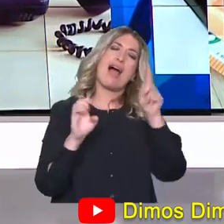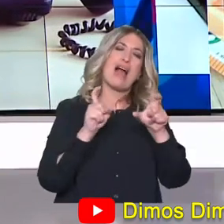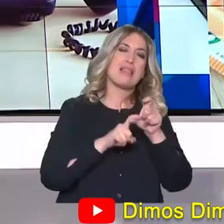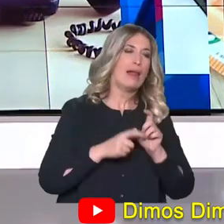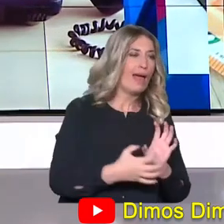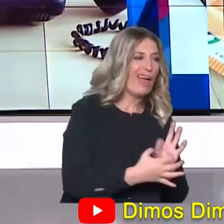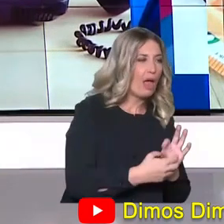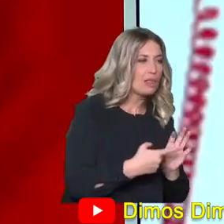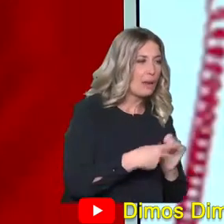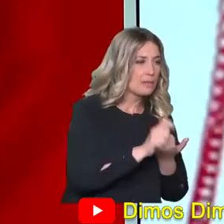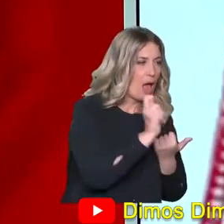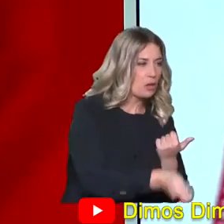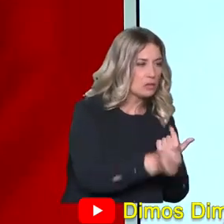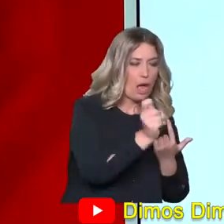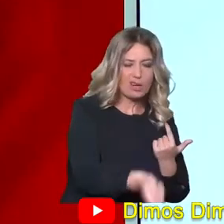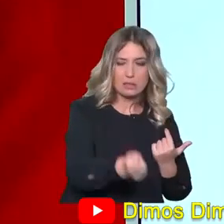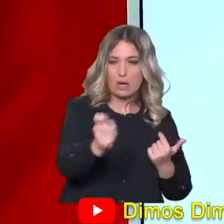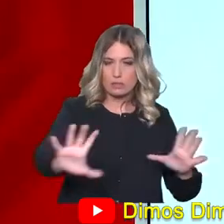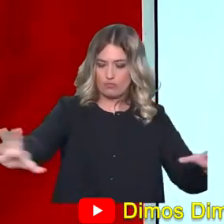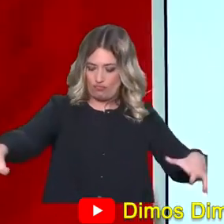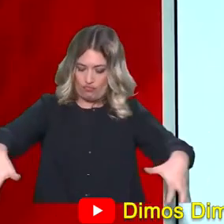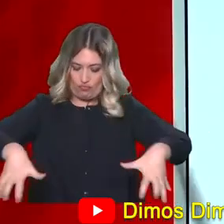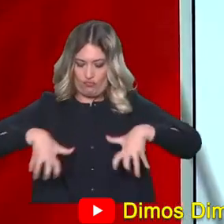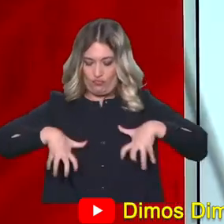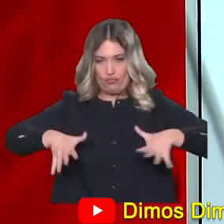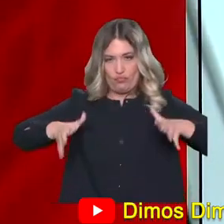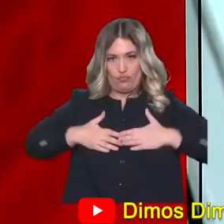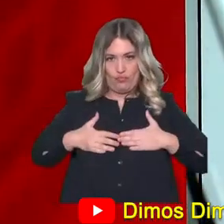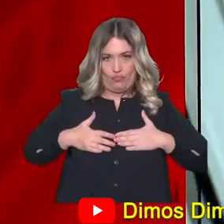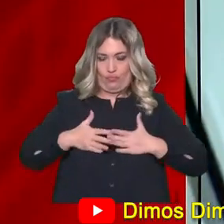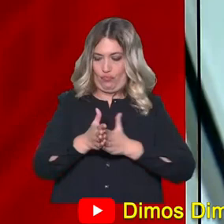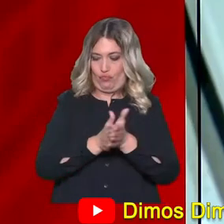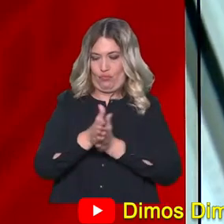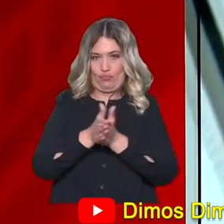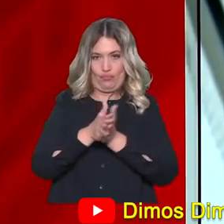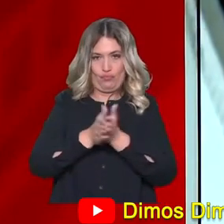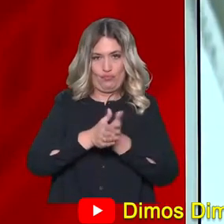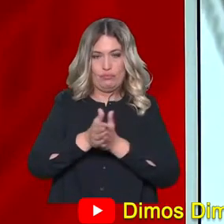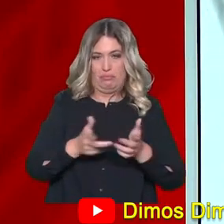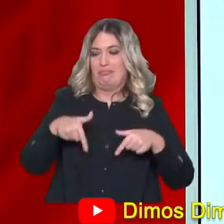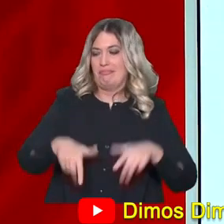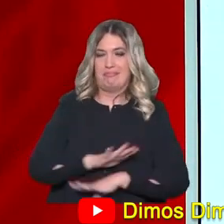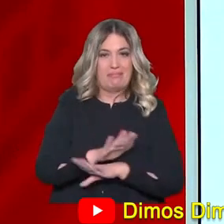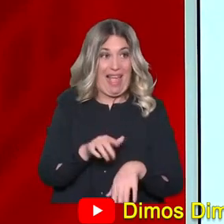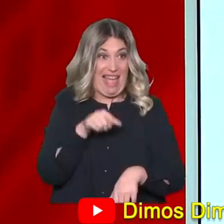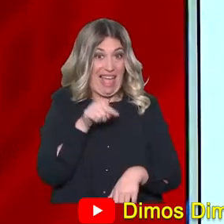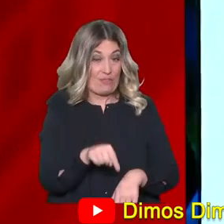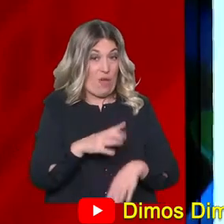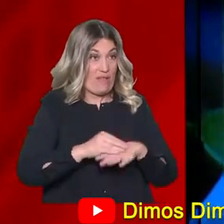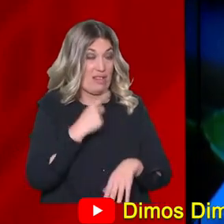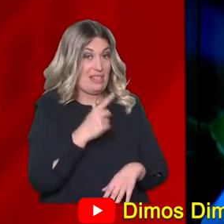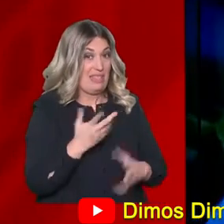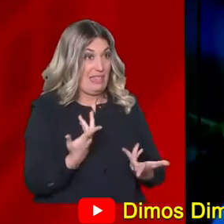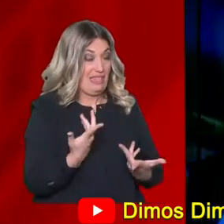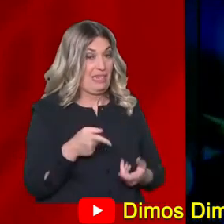αυτούς. Αφορά όλες τις τράπεζες, γιατί πούλησαν όλες τα βάρη κόκκινα δάνεια και όχι μόνο κόκκινα σε αυτές τις πρακτικές εταιρείες.